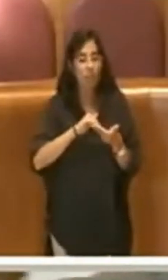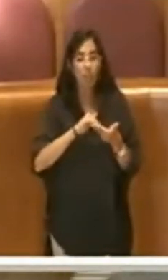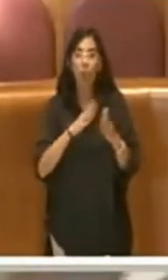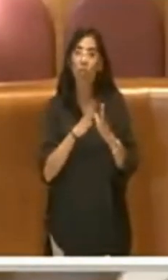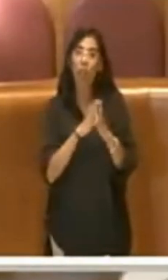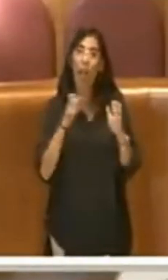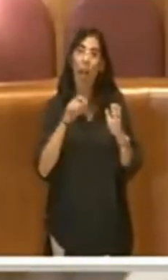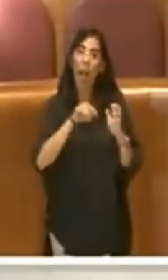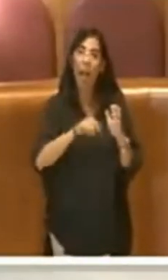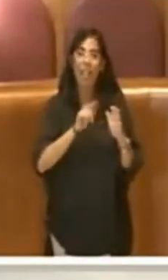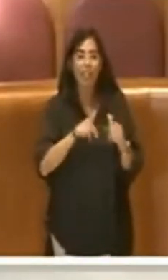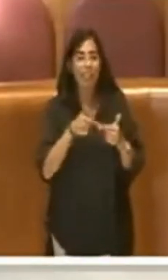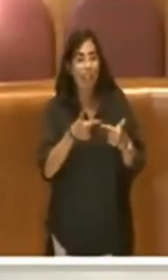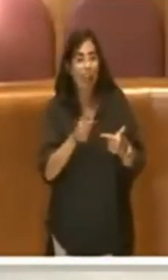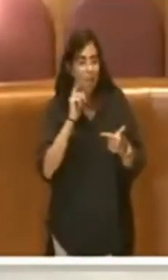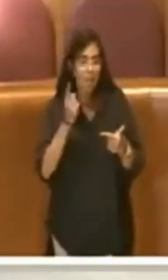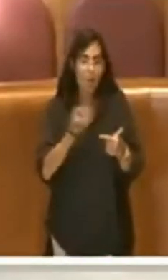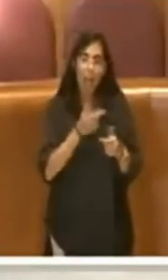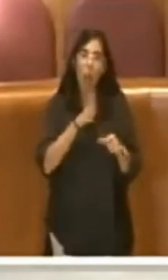lasciato il disastro. Grazie.